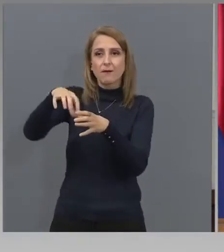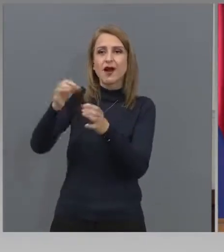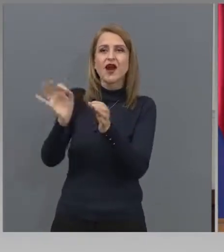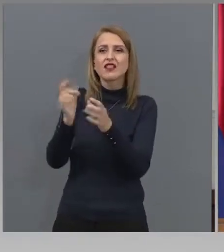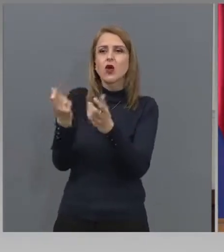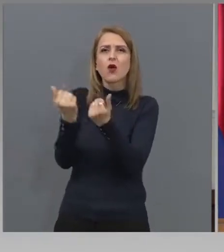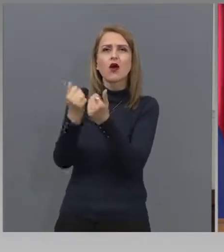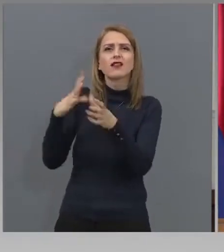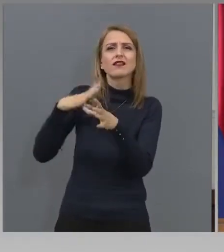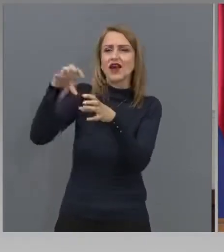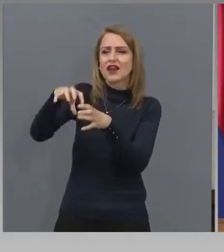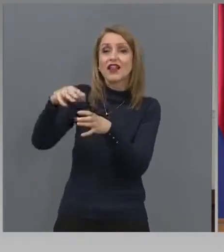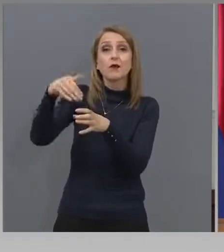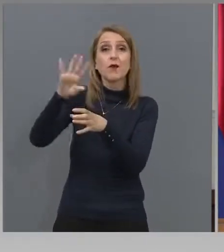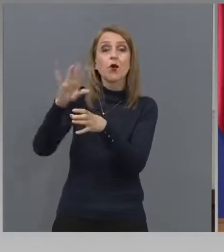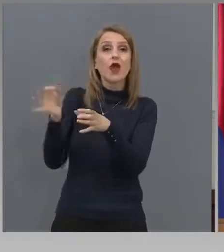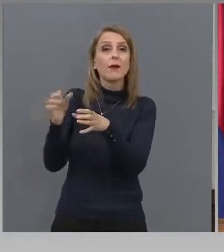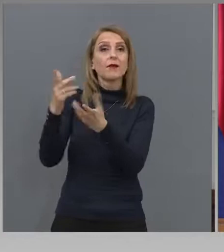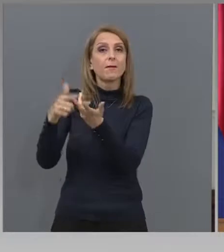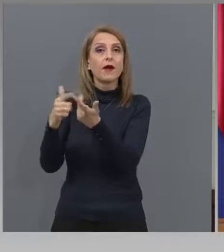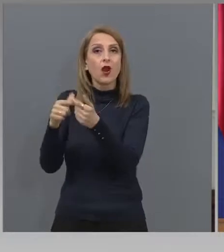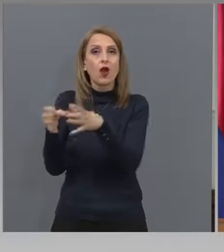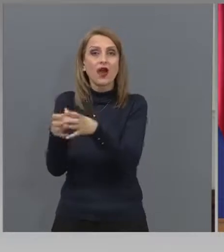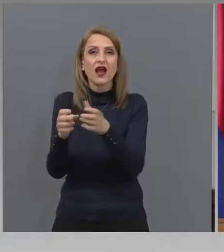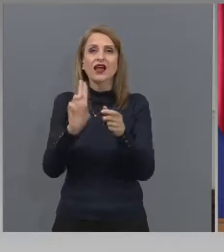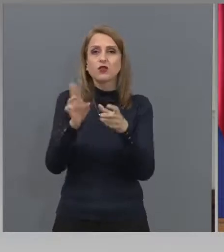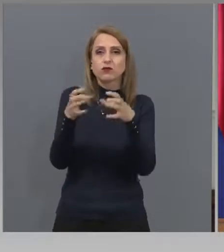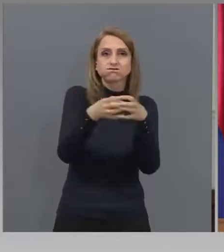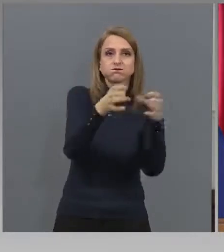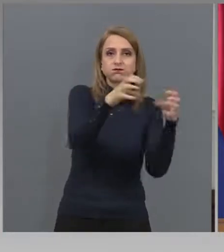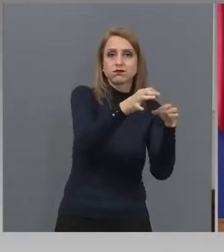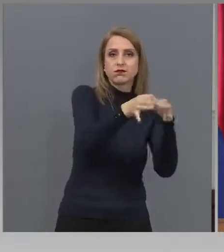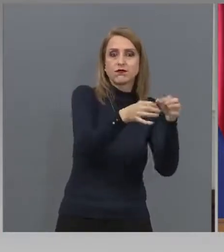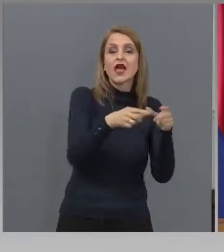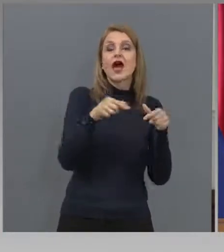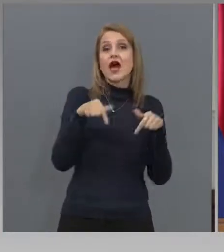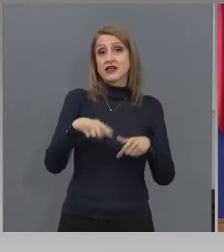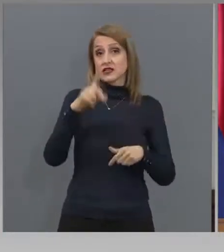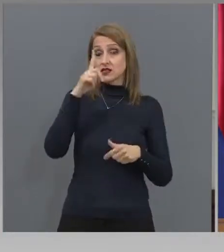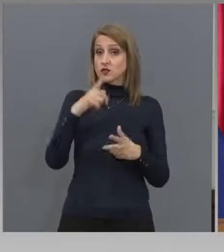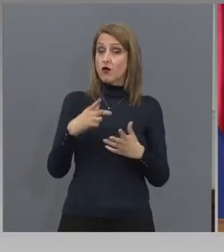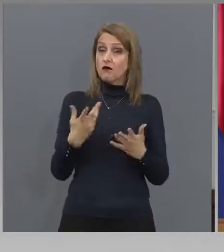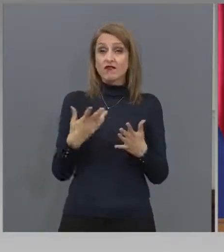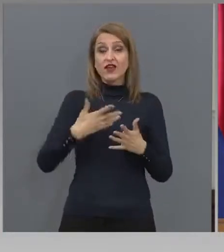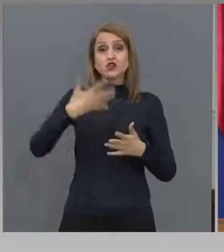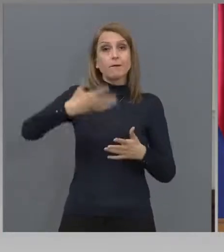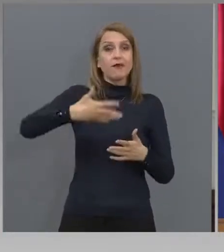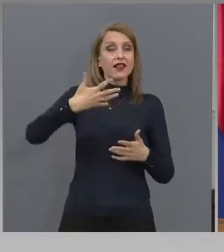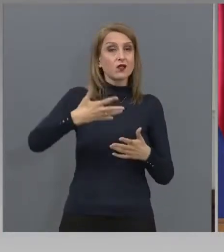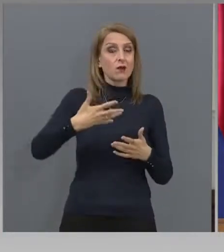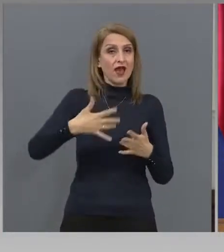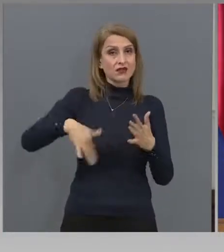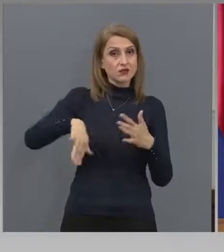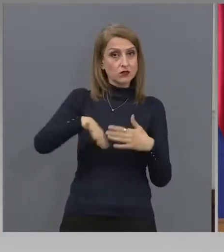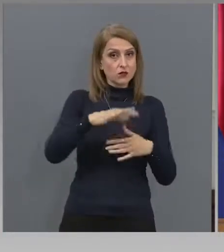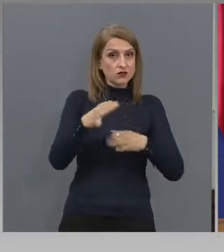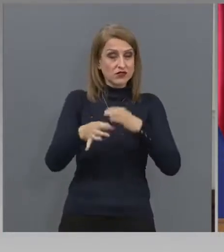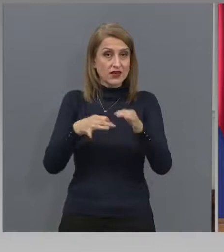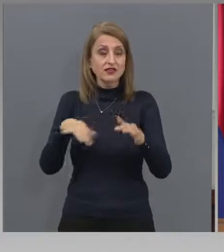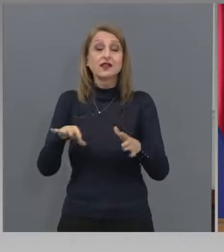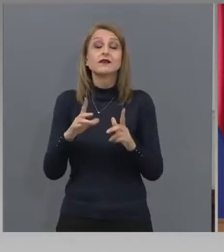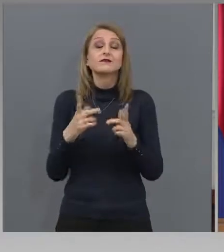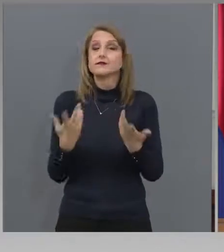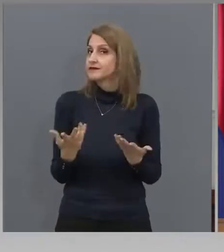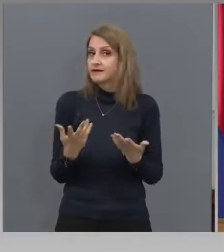София вече е на четвърто-пето место, а е двумилионен град. Така че всичко зависи от нас,